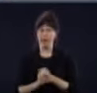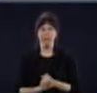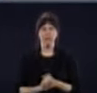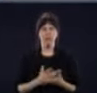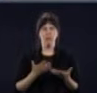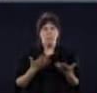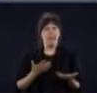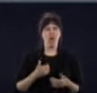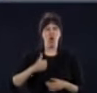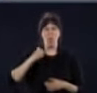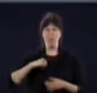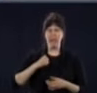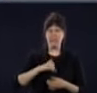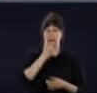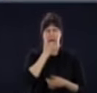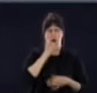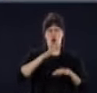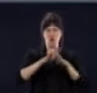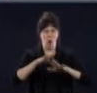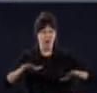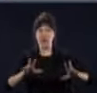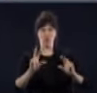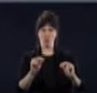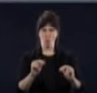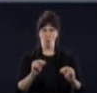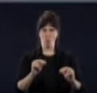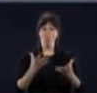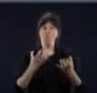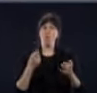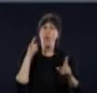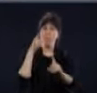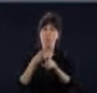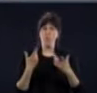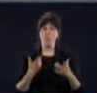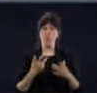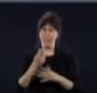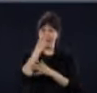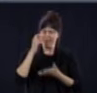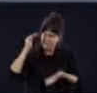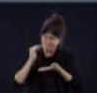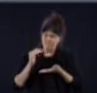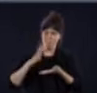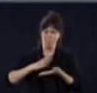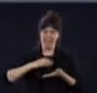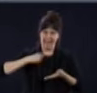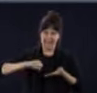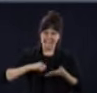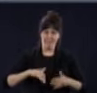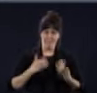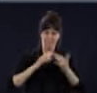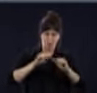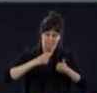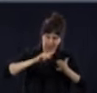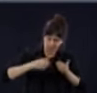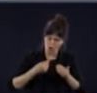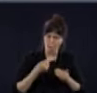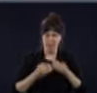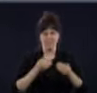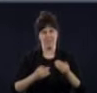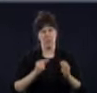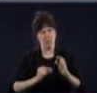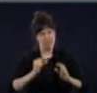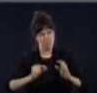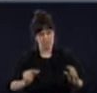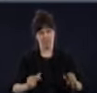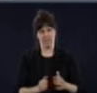le plus normale possible en minimisant les risques comme tels. Et reporter cela au mois de